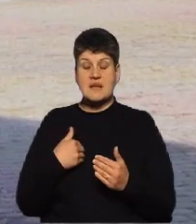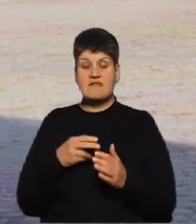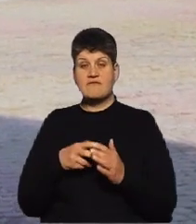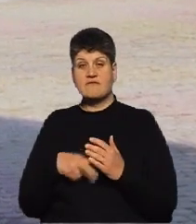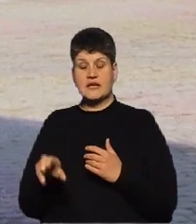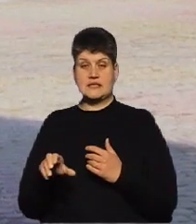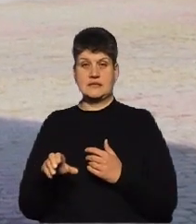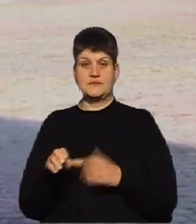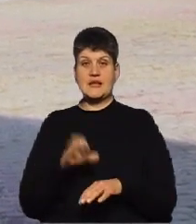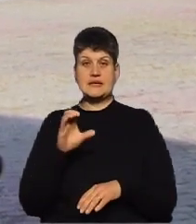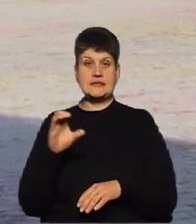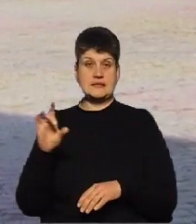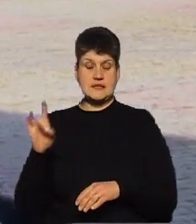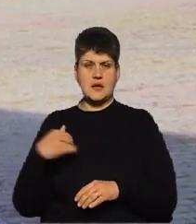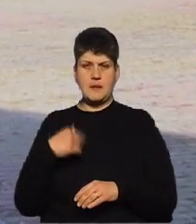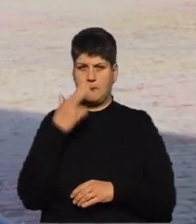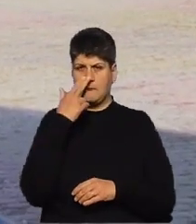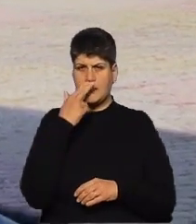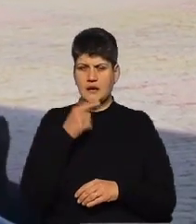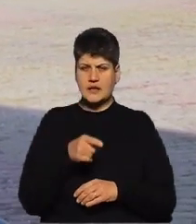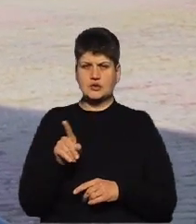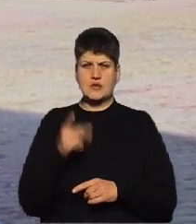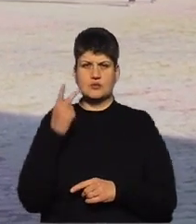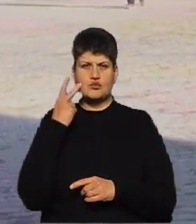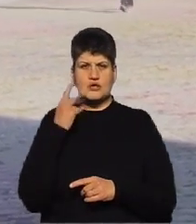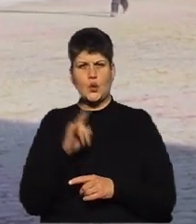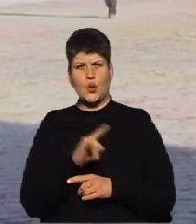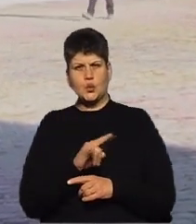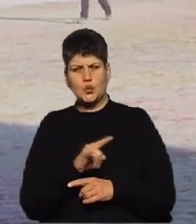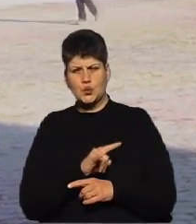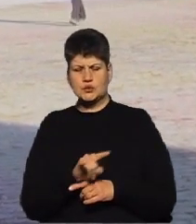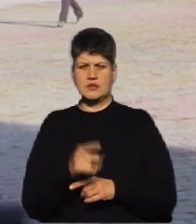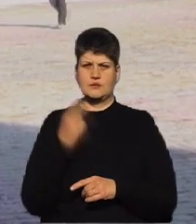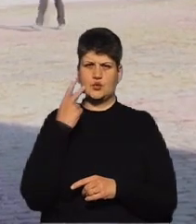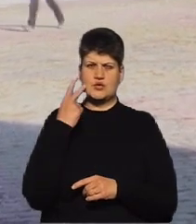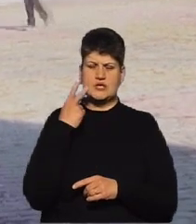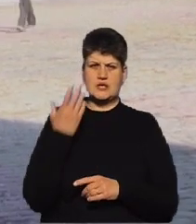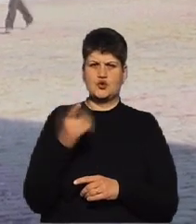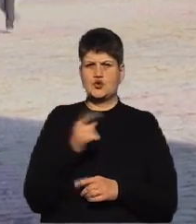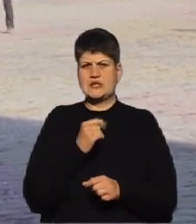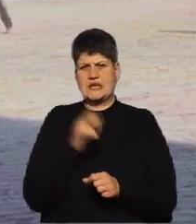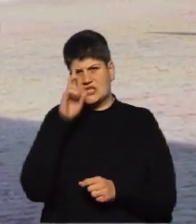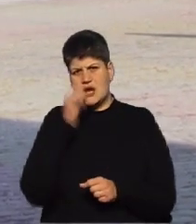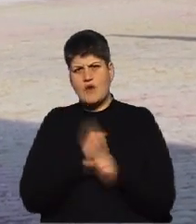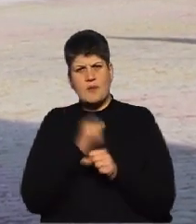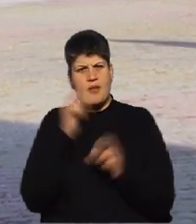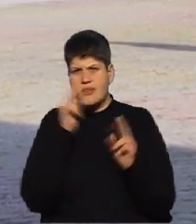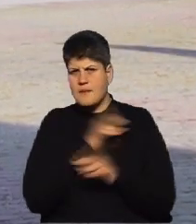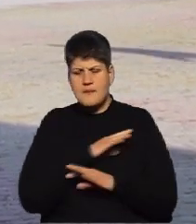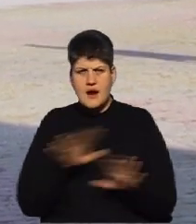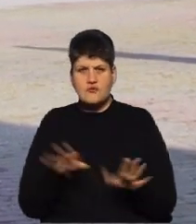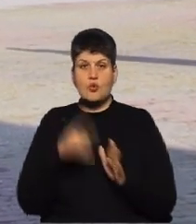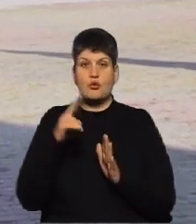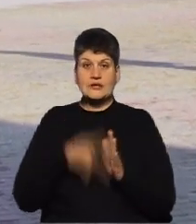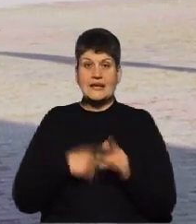табору, і ми привикли, що нас постійно дурять, що нас держава постійно щось робить неправильно, що податок – це є